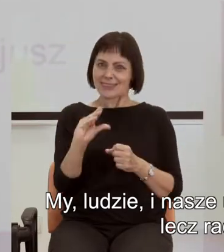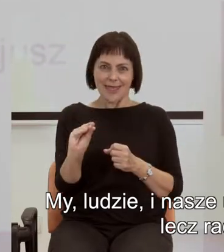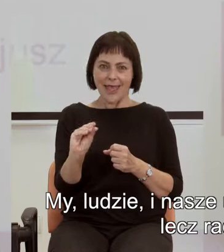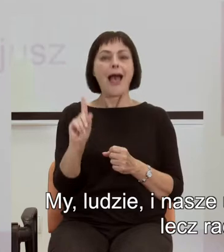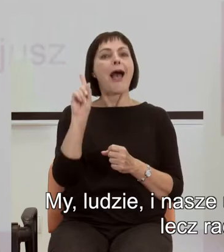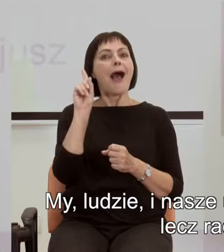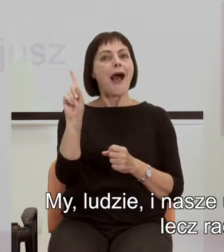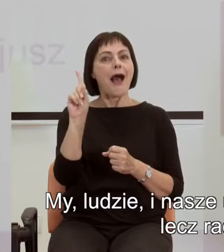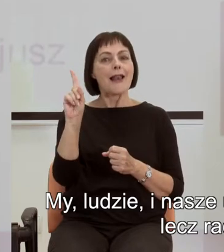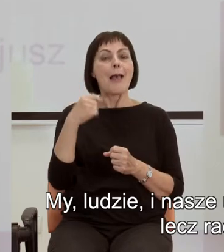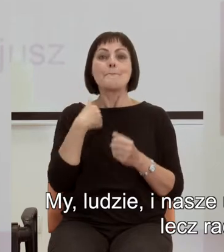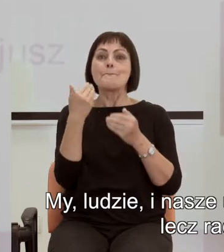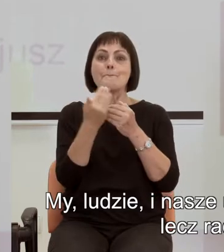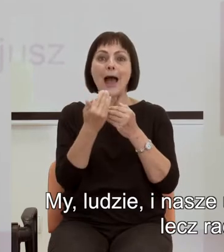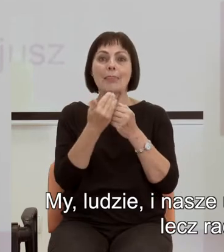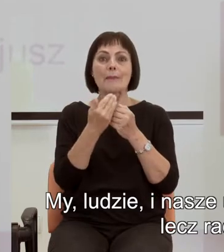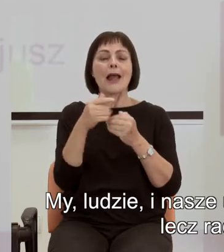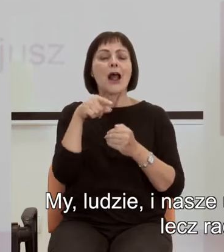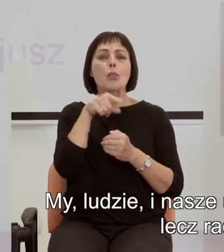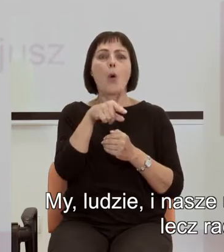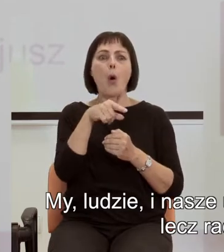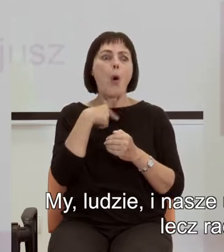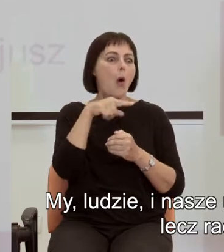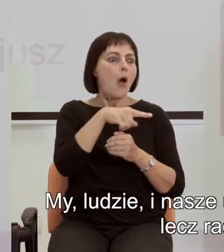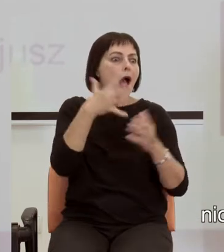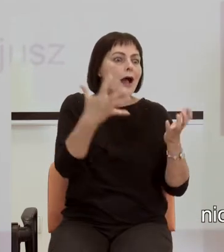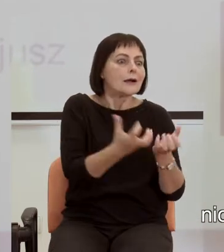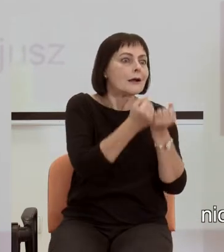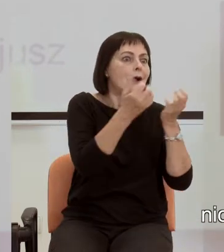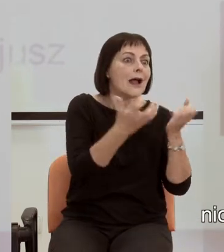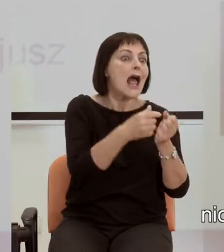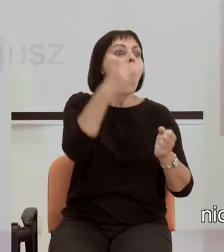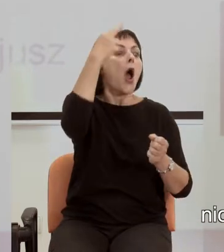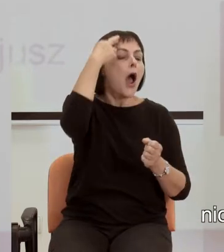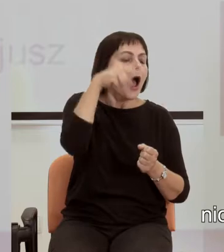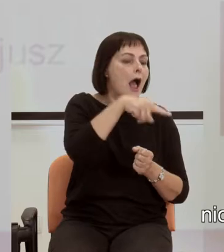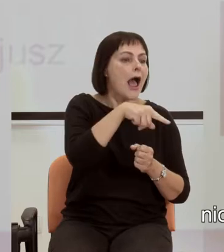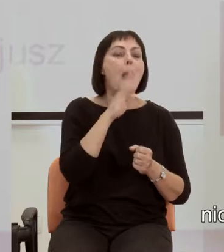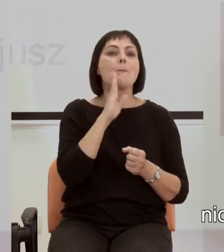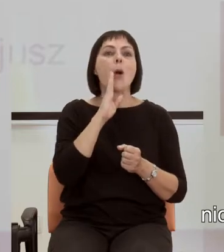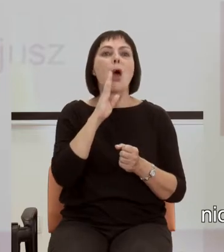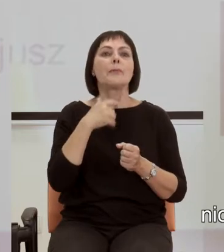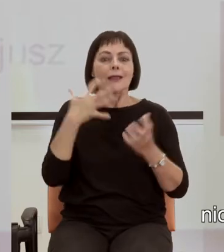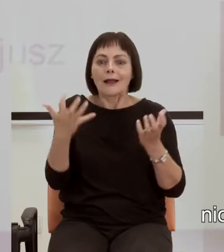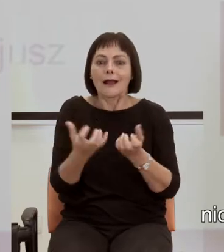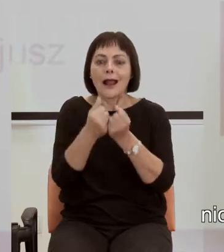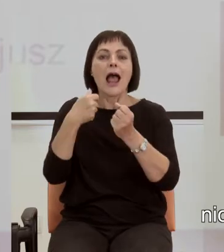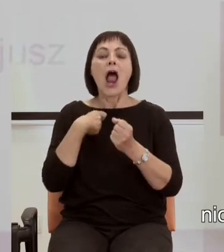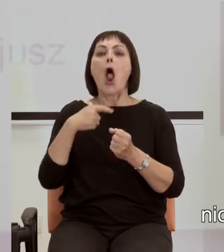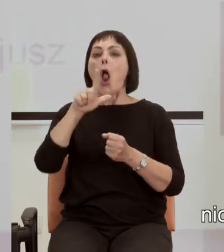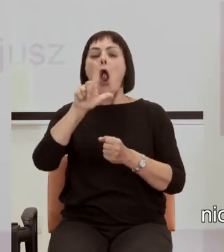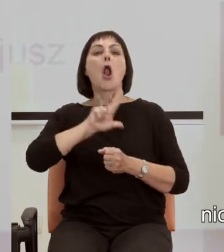lecz raczej matematyka jest czymś odkrywanym, niczym nieznane dotąd wcześniej